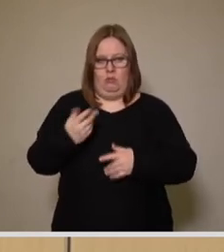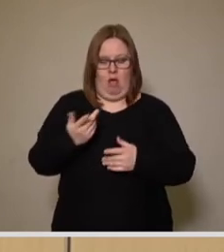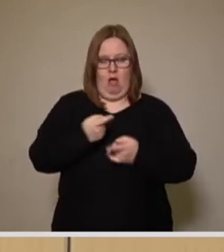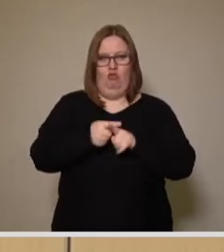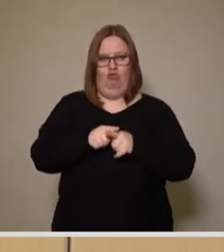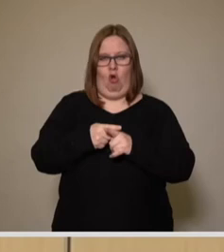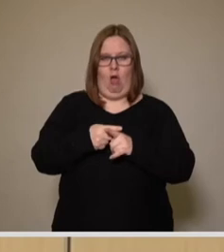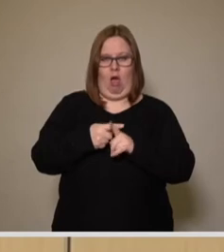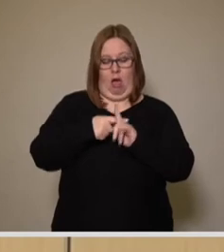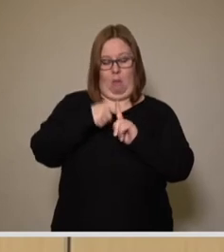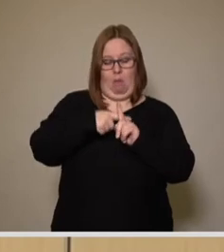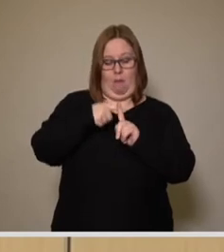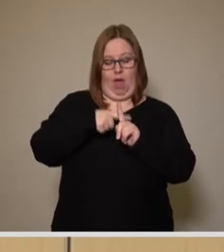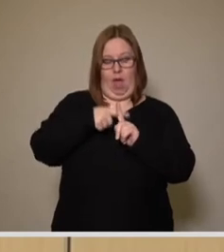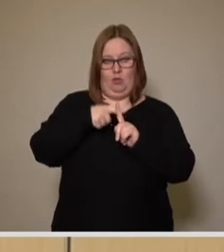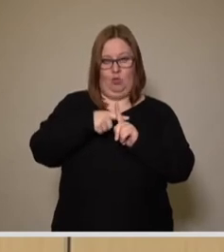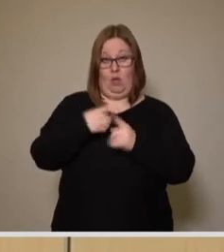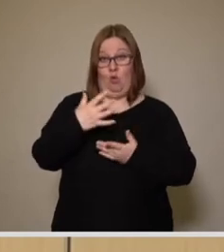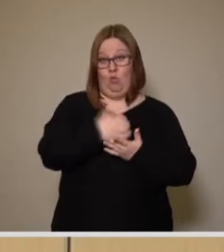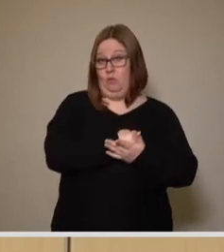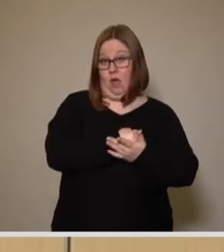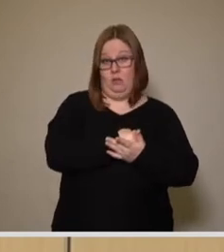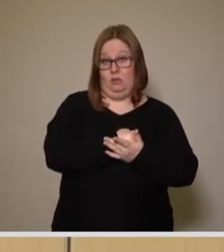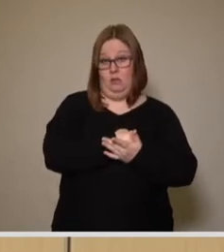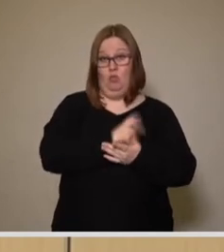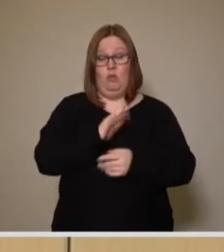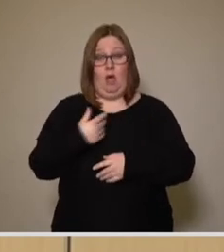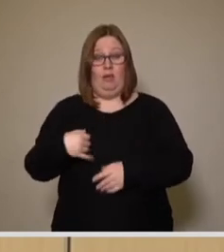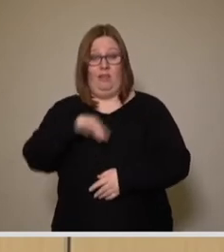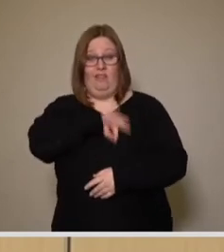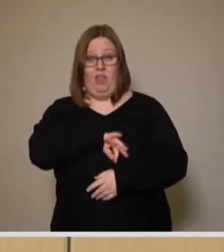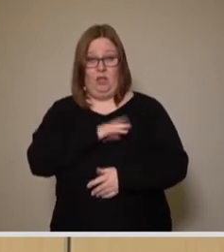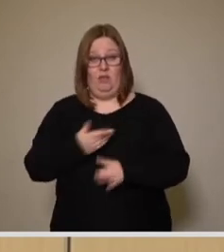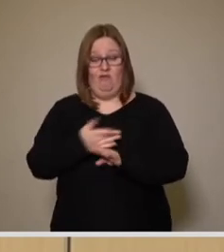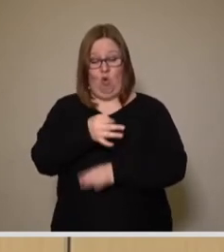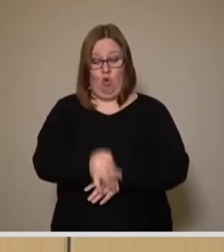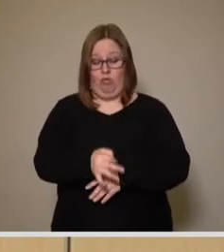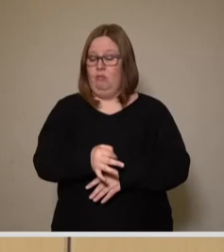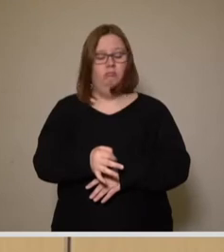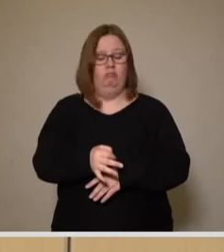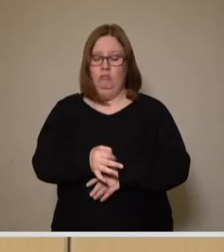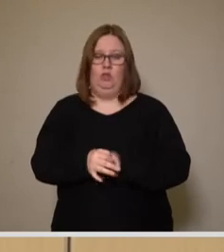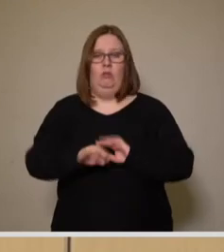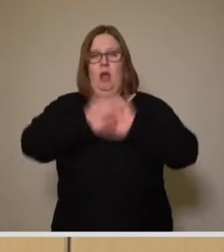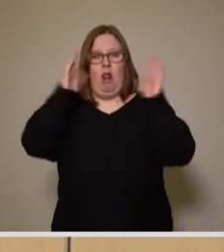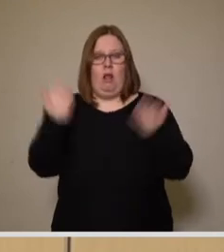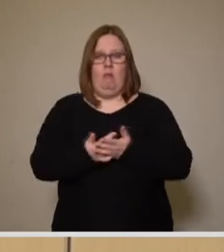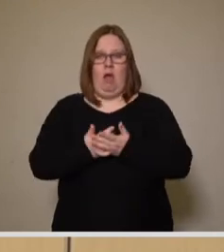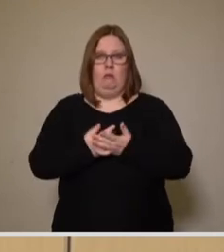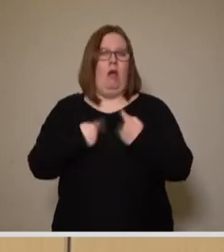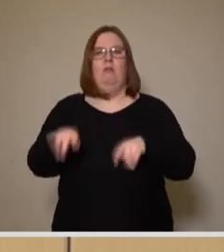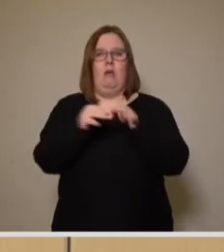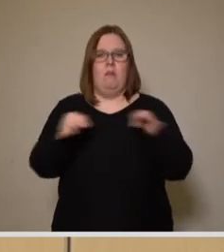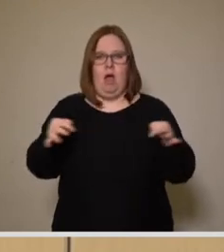Steuerbemessung ja nicht nach dem Umsatz oder nach Gewinnermittlung vor Ort, sondern nach anderen